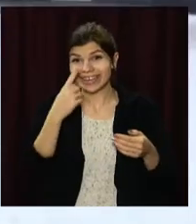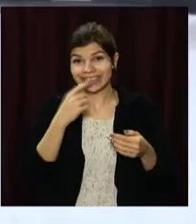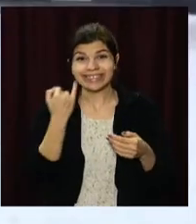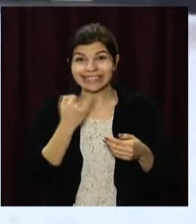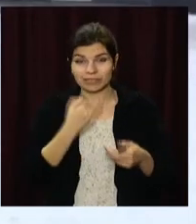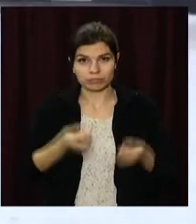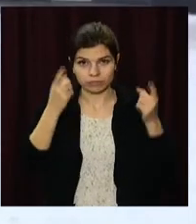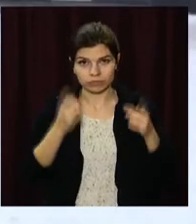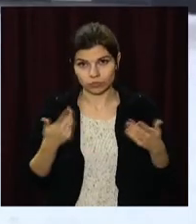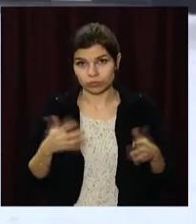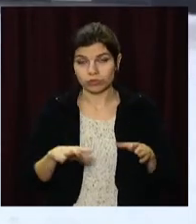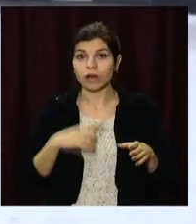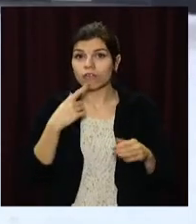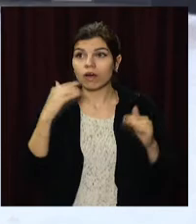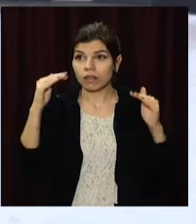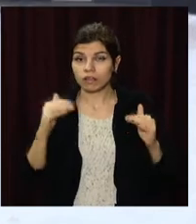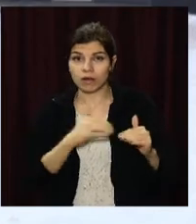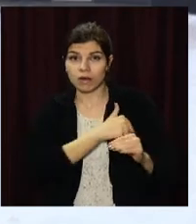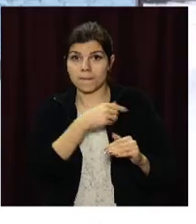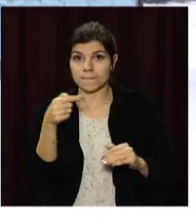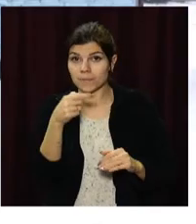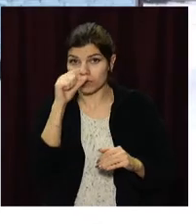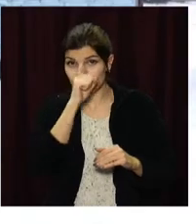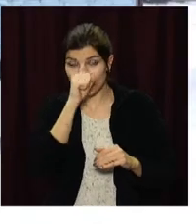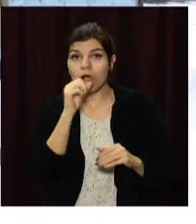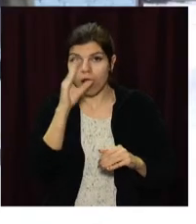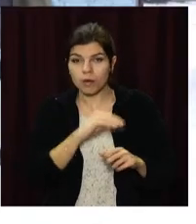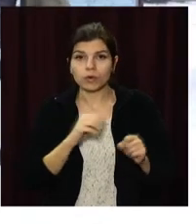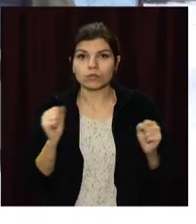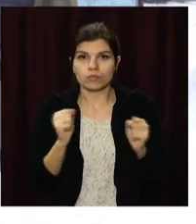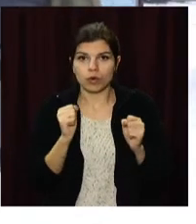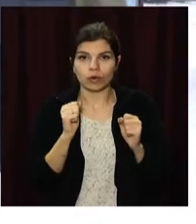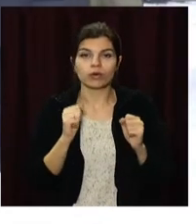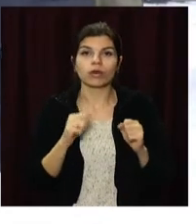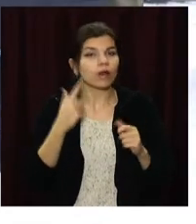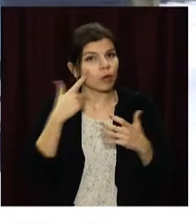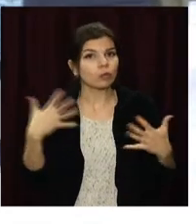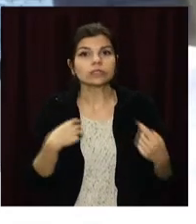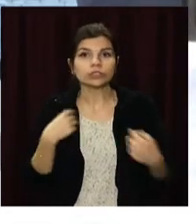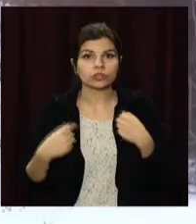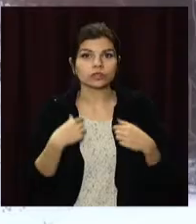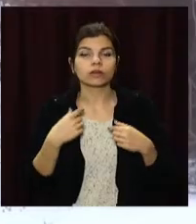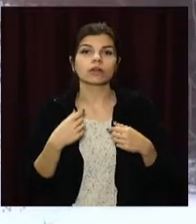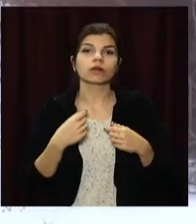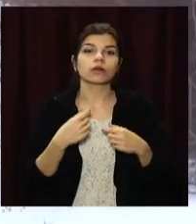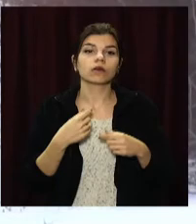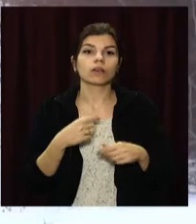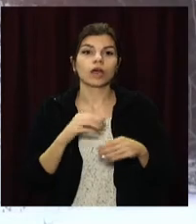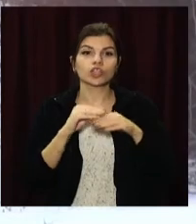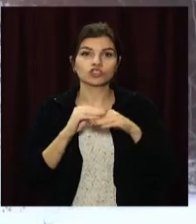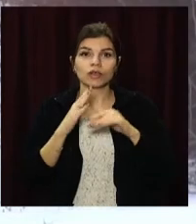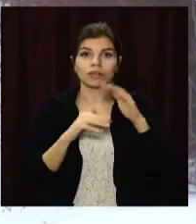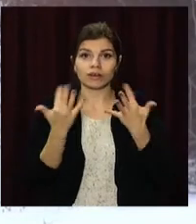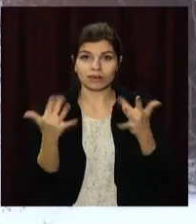Низька температура за вікном може стати і причиною обмороження. Лікарі зазначають, найчастіше страждають периферійні частини тіла – пальці,